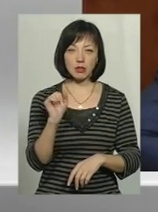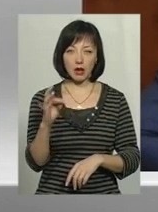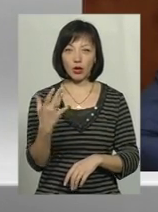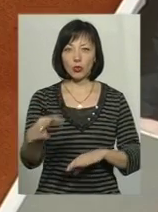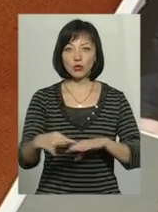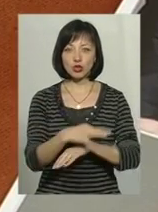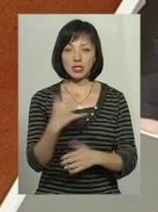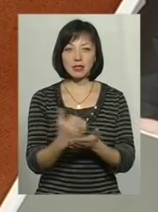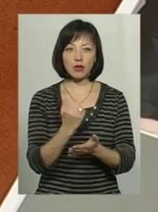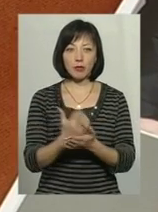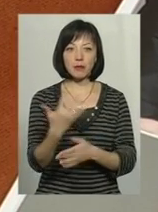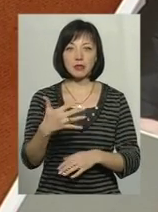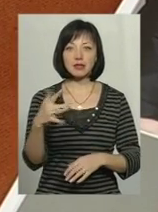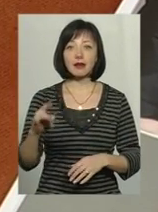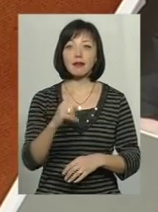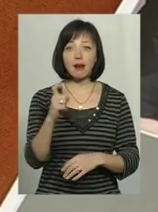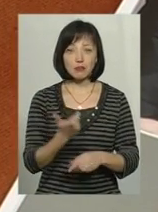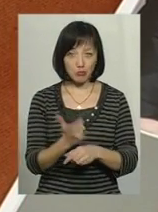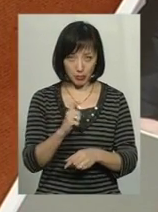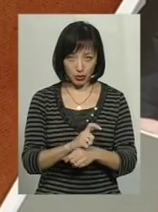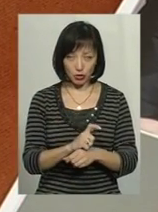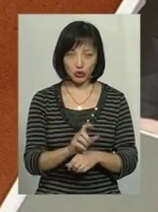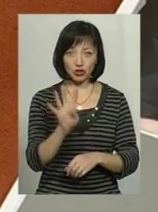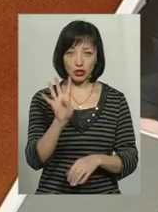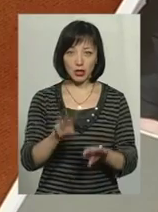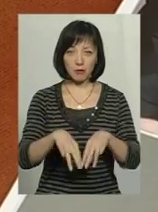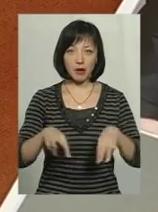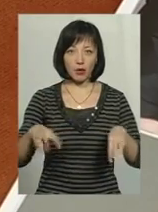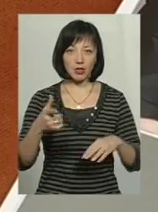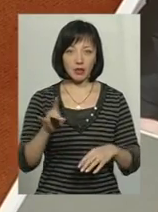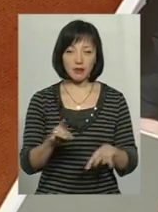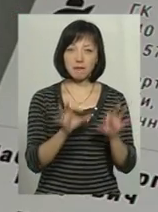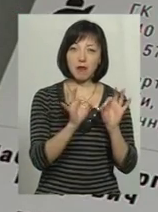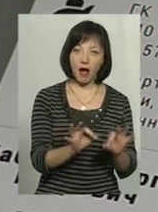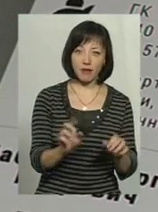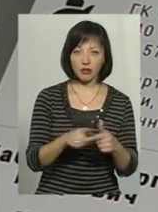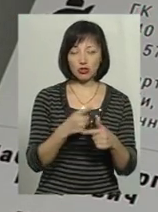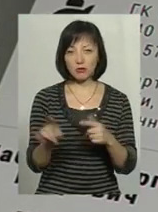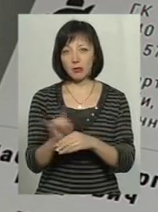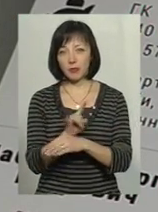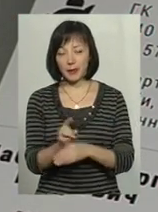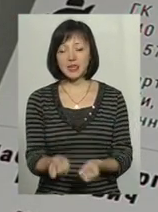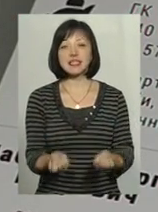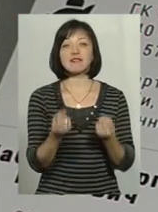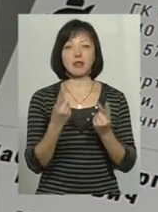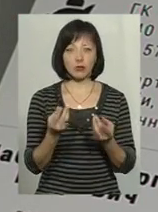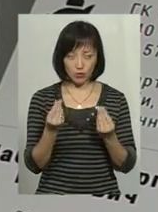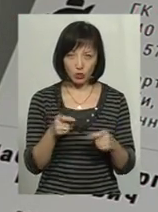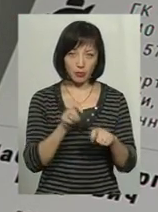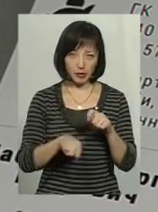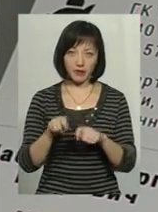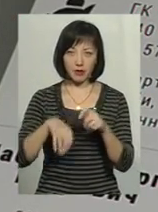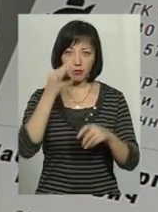дружина заробила майже у 50 разів більше – майже 4 мільйони гривень. Правда це чи ні? І звідки такі гроші? Теж перевірять